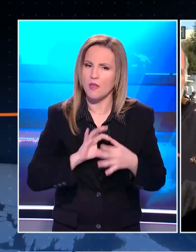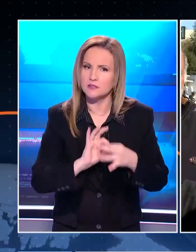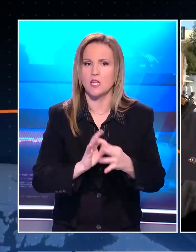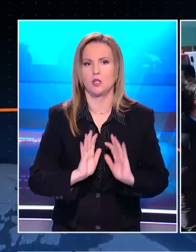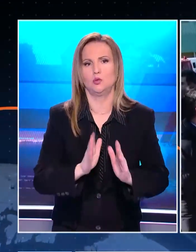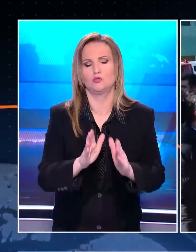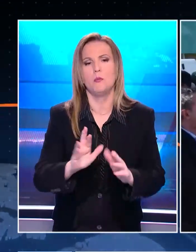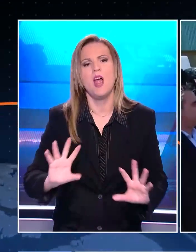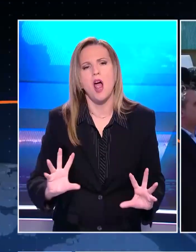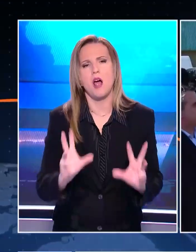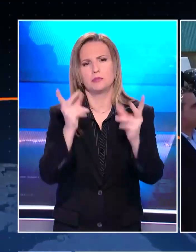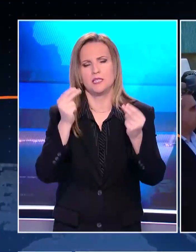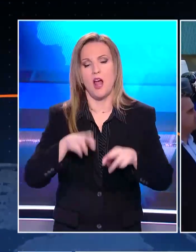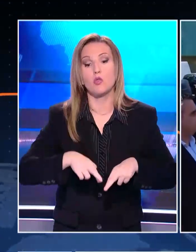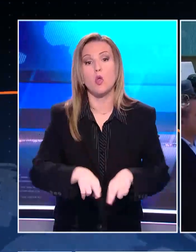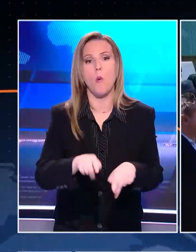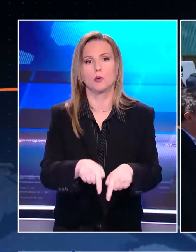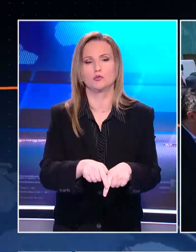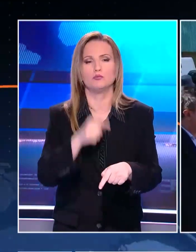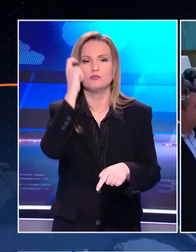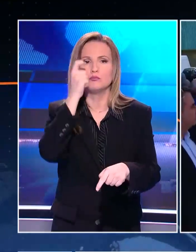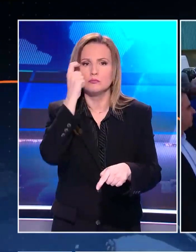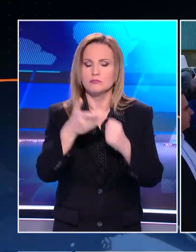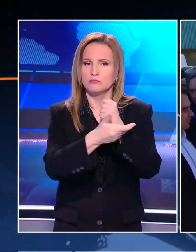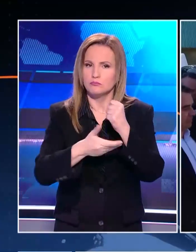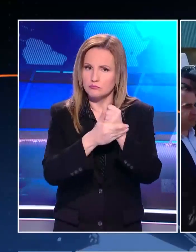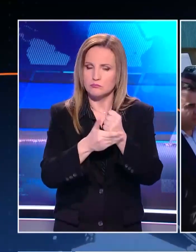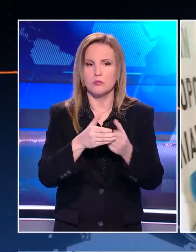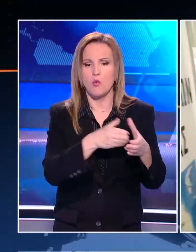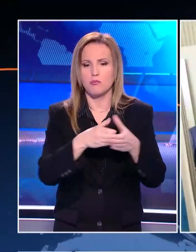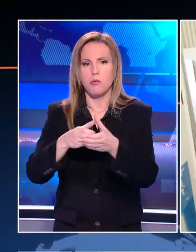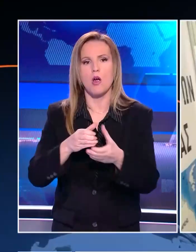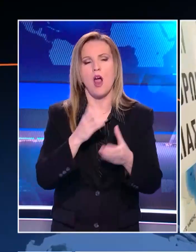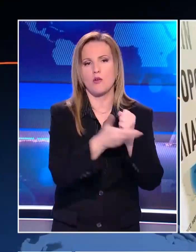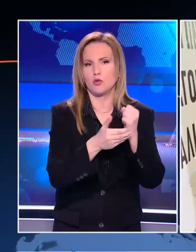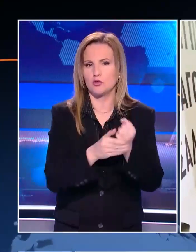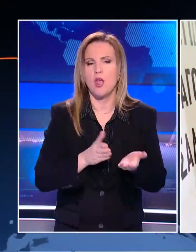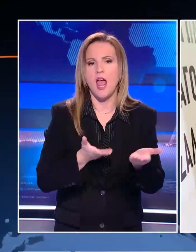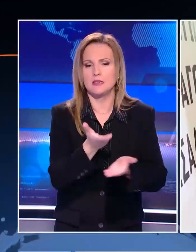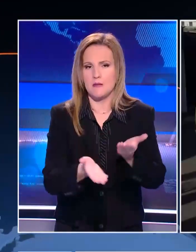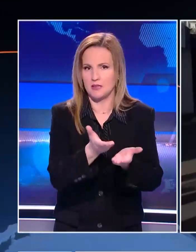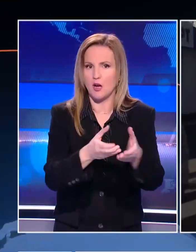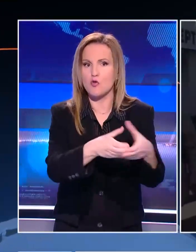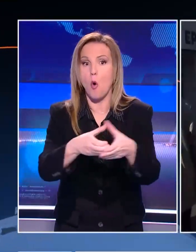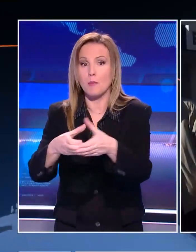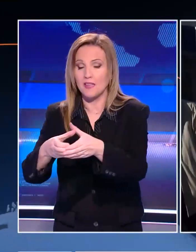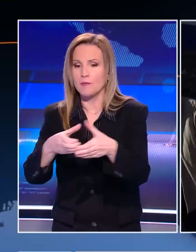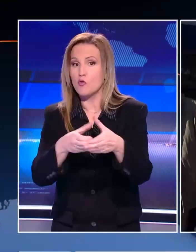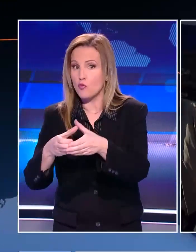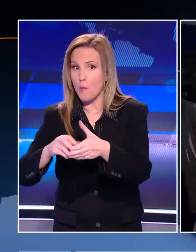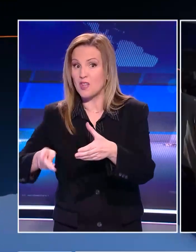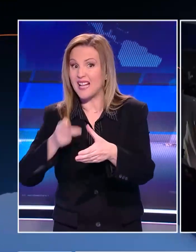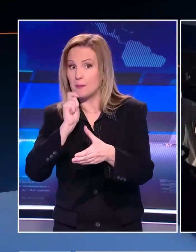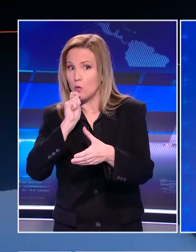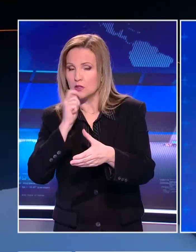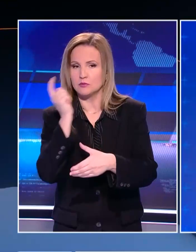στον αγώνα, στον δρόμο. Στην έκθεση Αγκρότικα, οι ενώσεις θα καταθέσουν τα αιτήματά τους, στα κόμματα της αντιπολίτευσης που ασκούν δρυμία κριτική στην κυβέρνηση